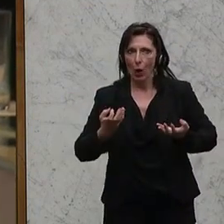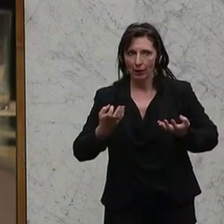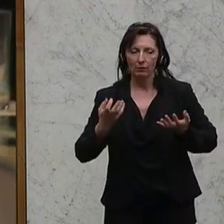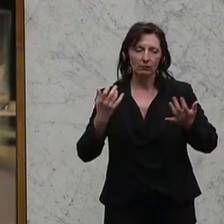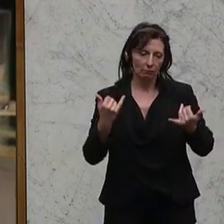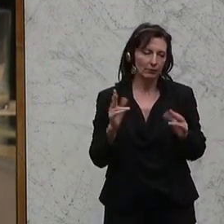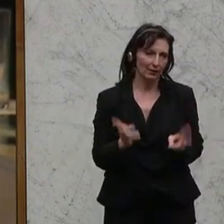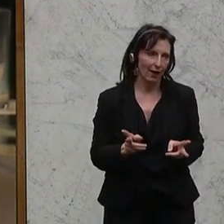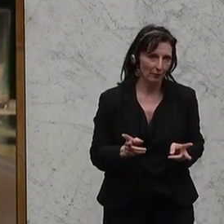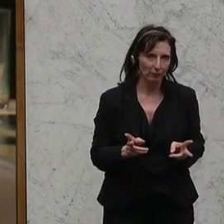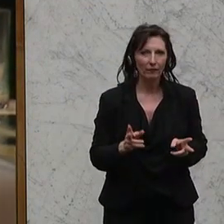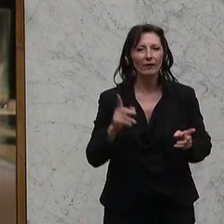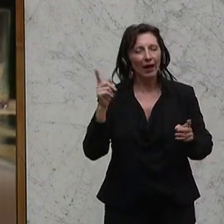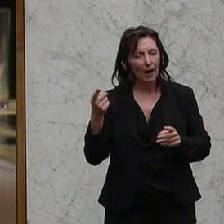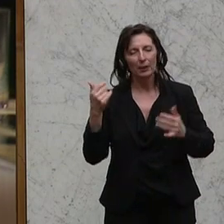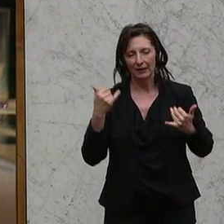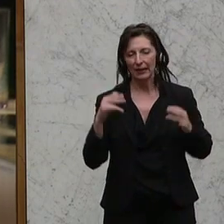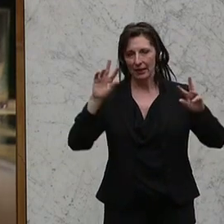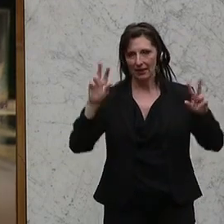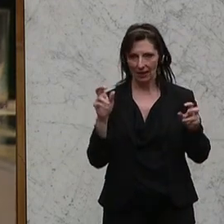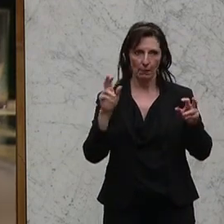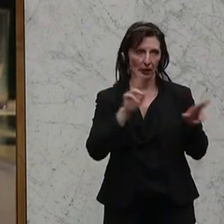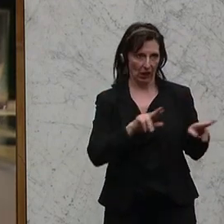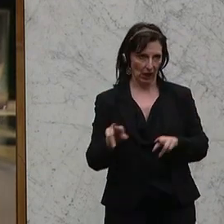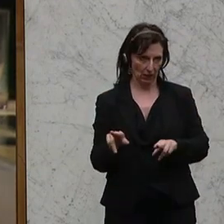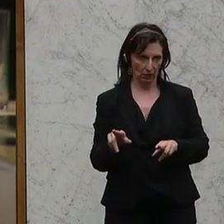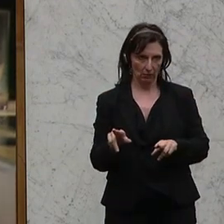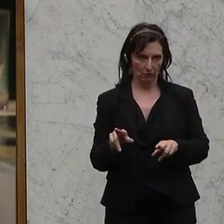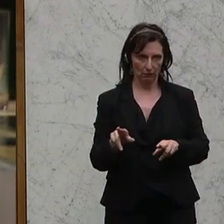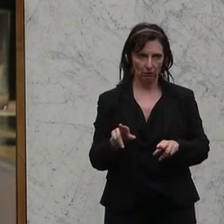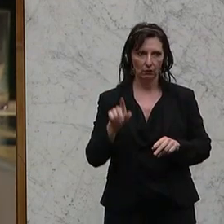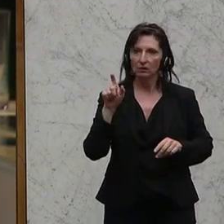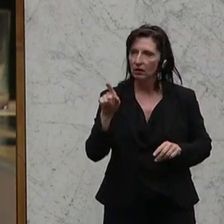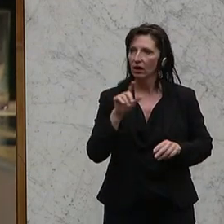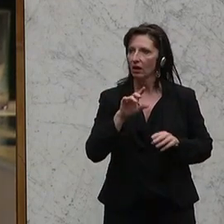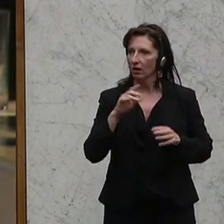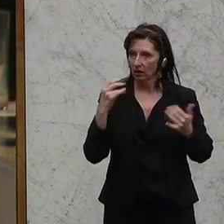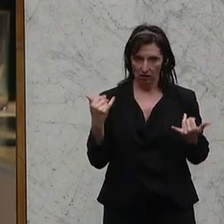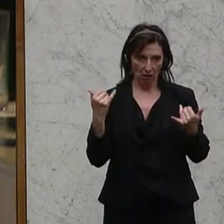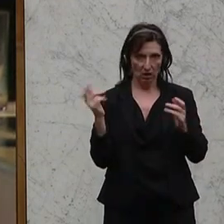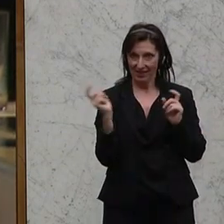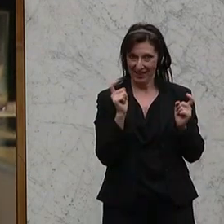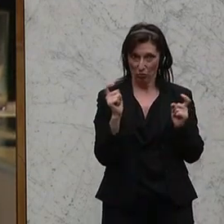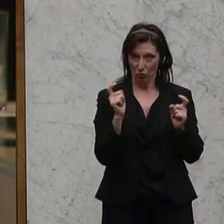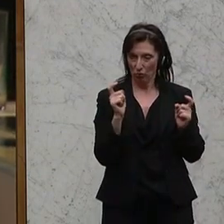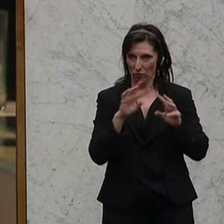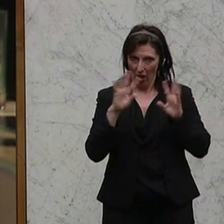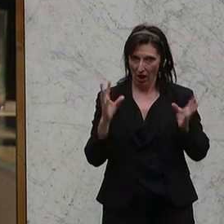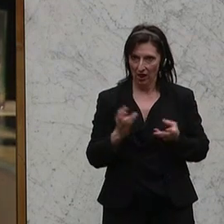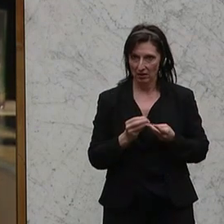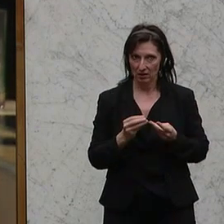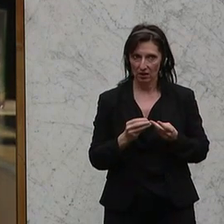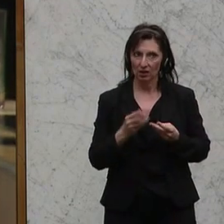Jetzt aber zur Gerechtigkeitsfrage schlechthin, weil in Wahrheit steckt, wenn die ganze Debatte, wie sie hier geführt wird, einen